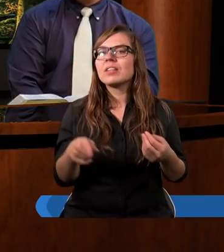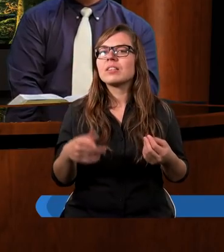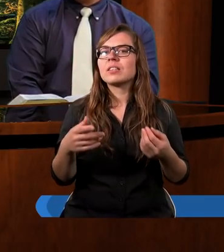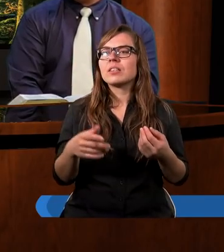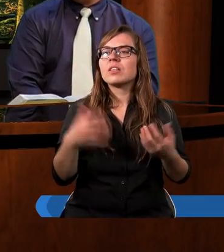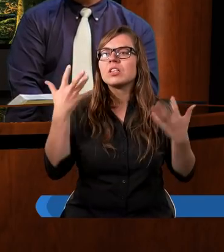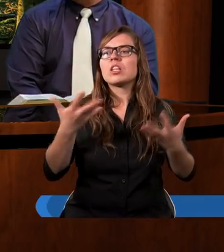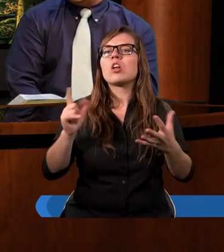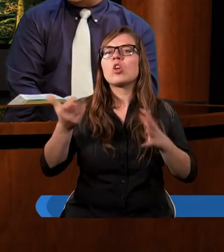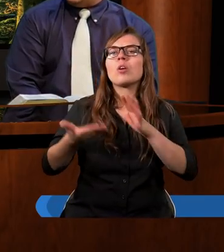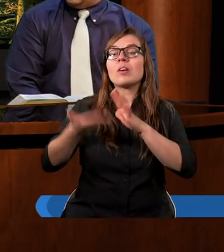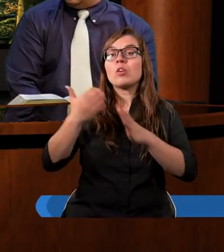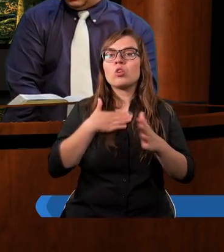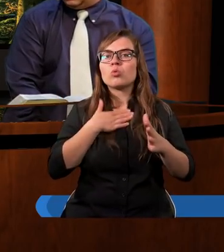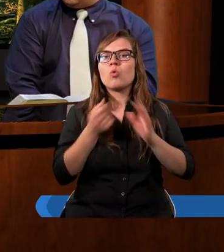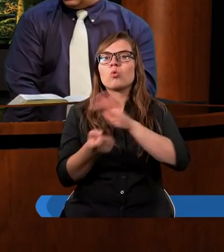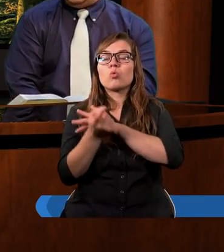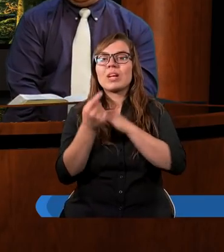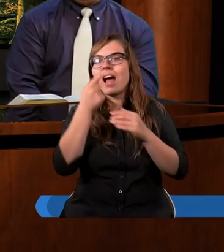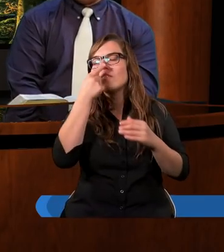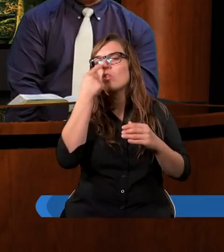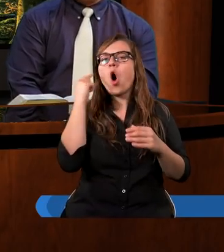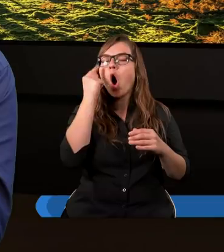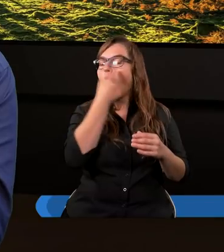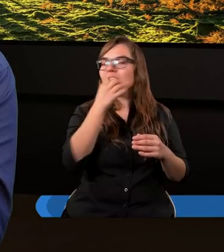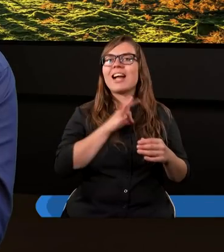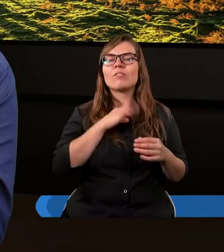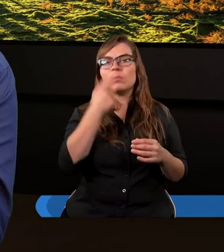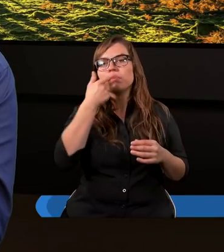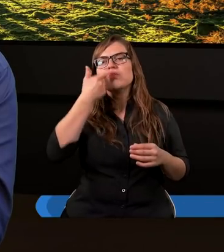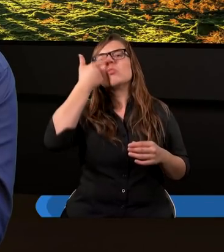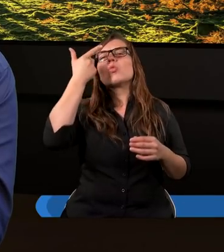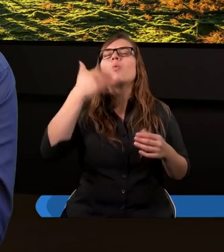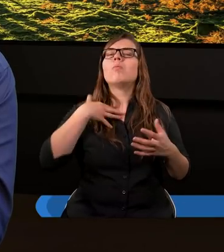odnosili coraz większe sukcesy w swoich oczach przynajmniej. A